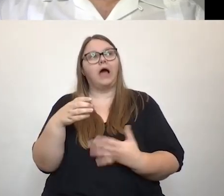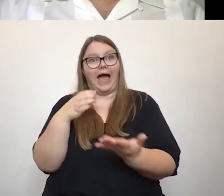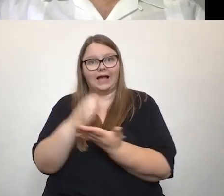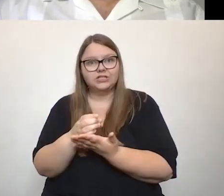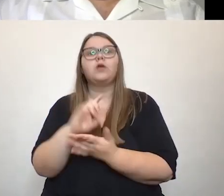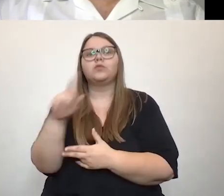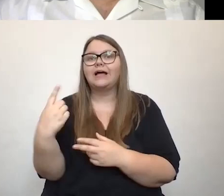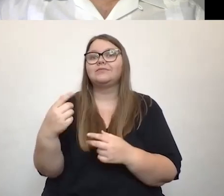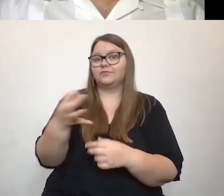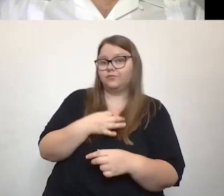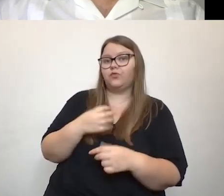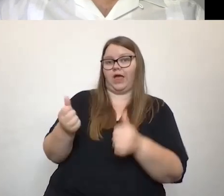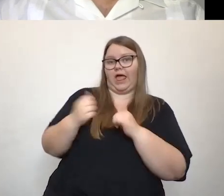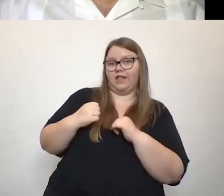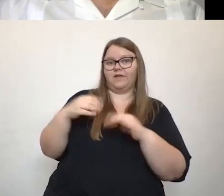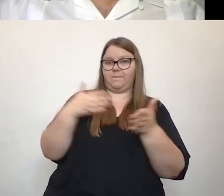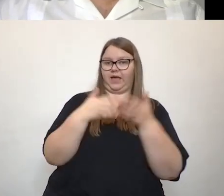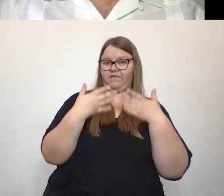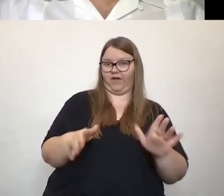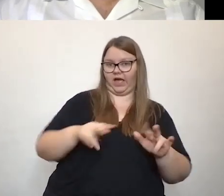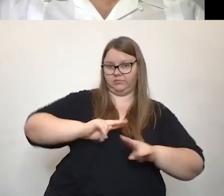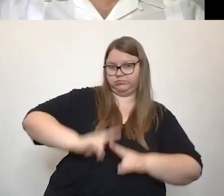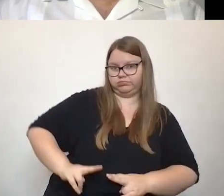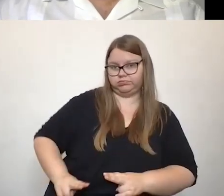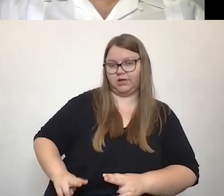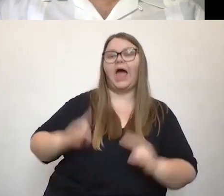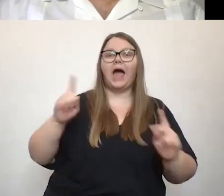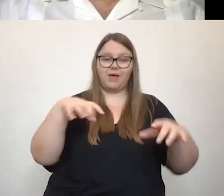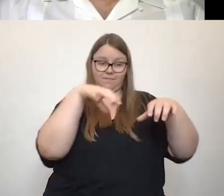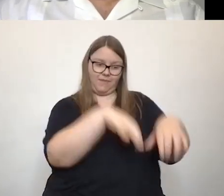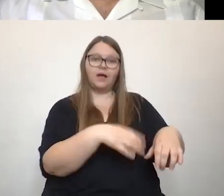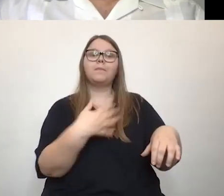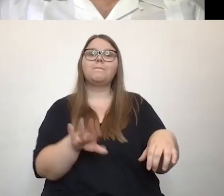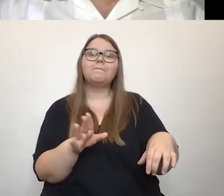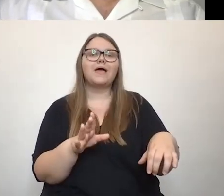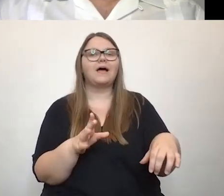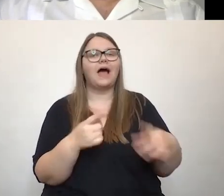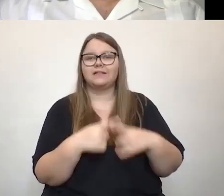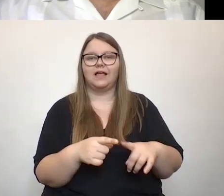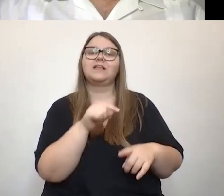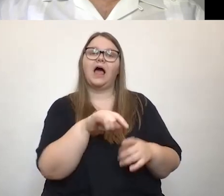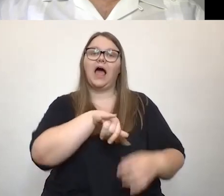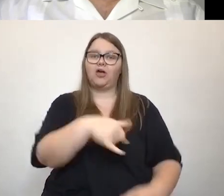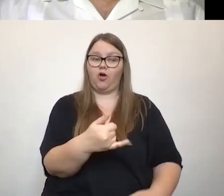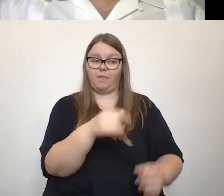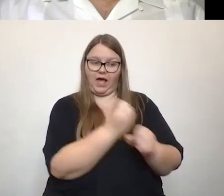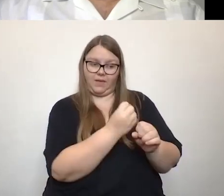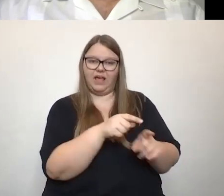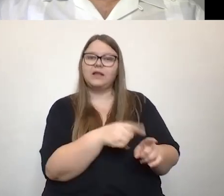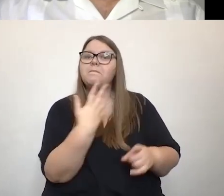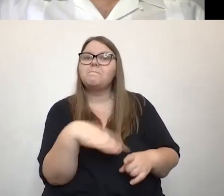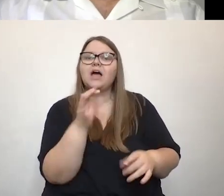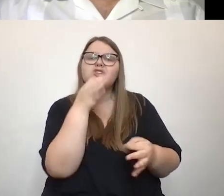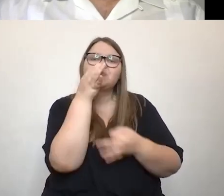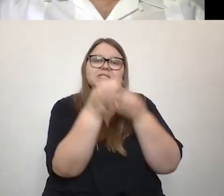Aber das Problem ist halt, der Markt hat im Moment ja eine ganz andere Tendenz. Die Jobs werden immer spezialisierter, sie